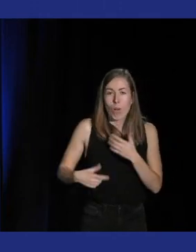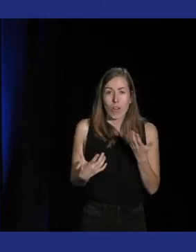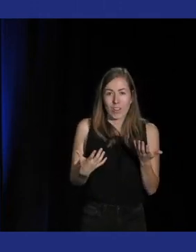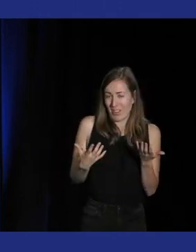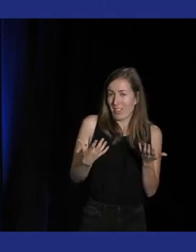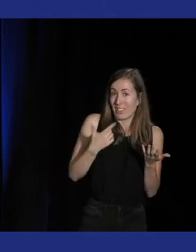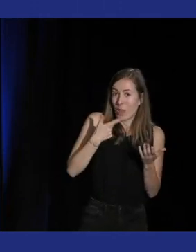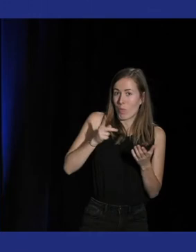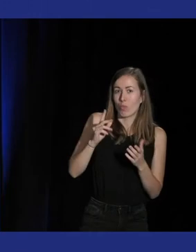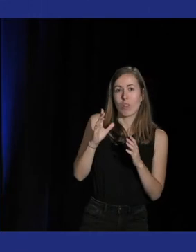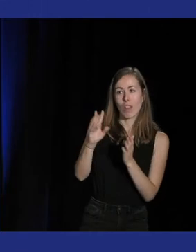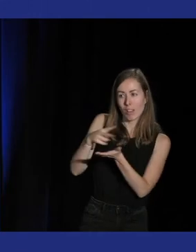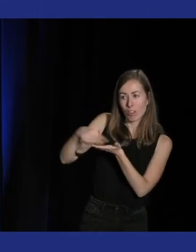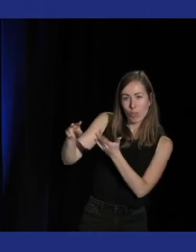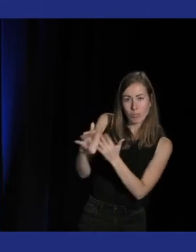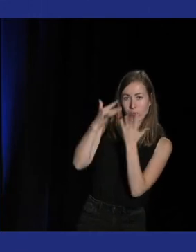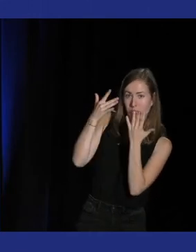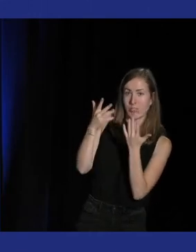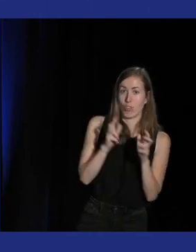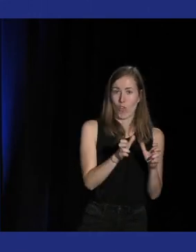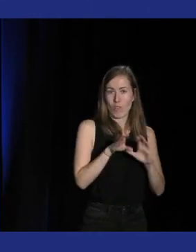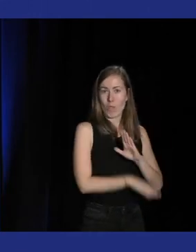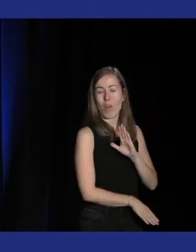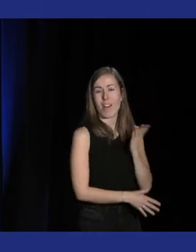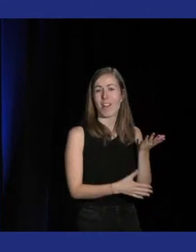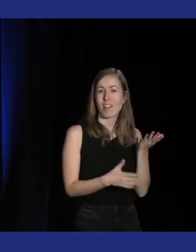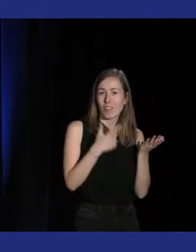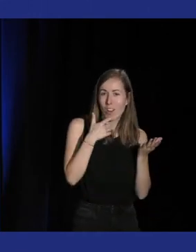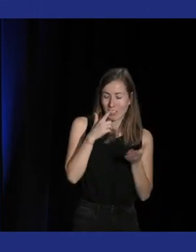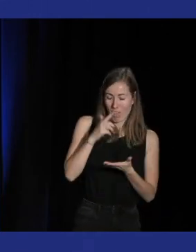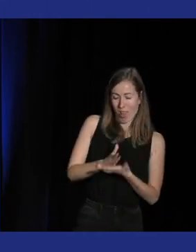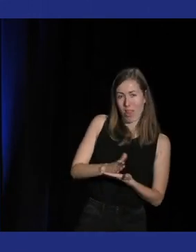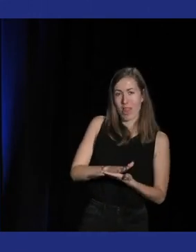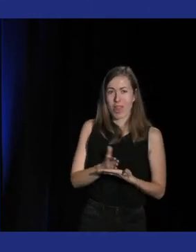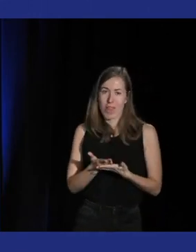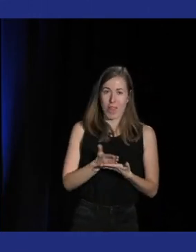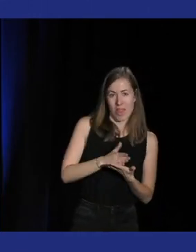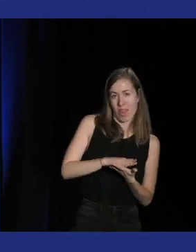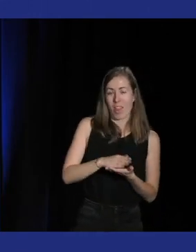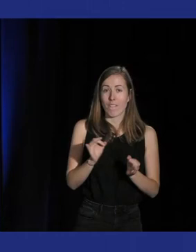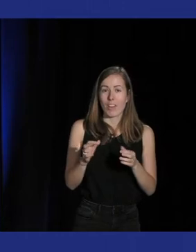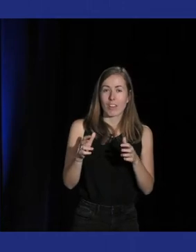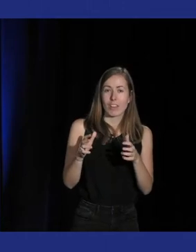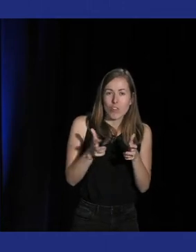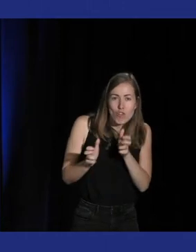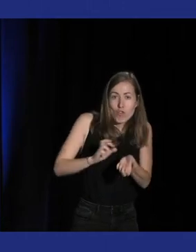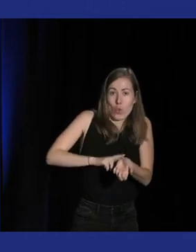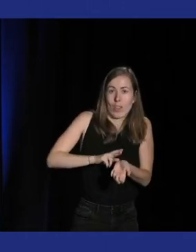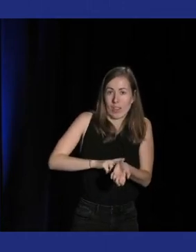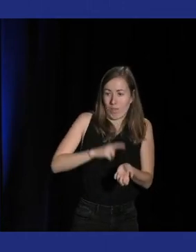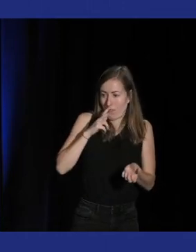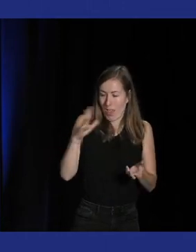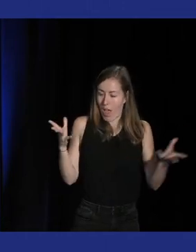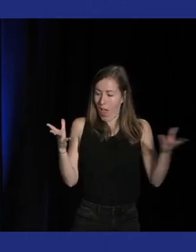rapproche beaucoup plus de la danse finalement que du jeu vidéo donc il y a cette ambivalence en fait dans le jeu de rythme qui prouve que